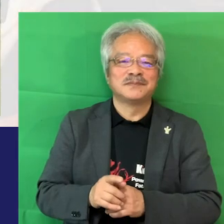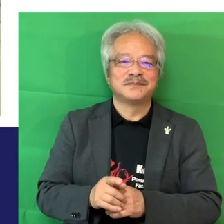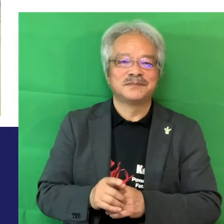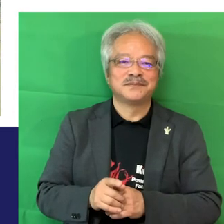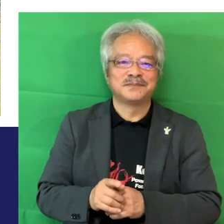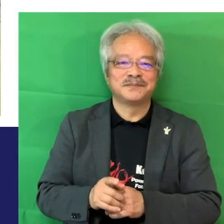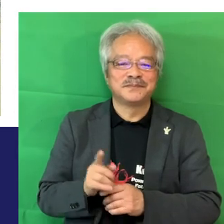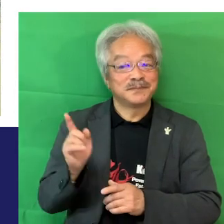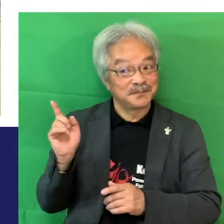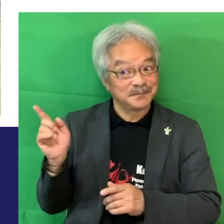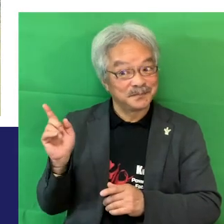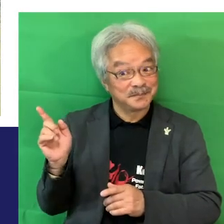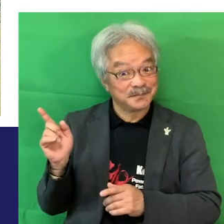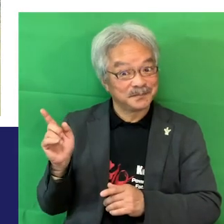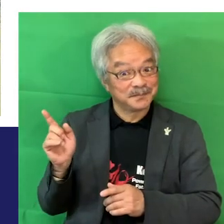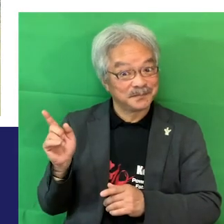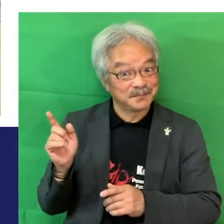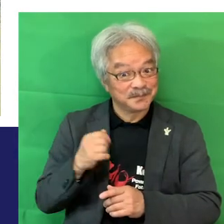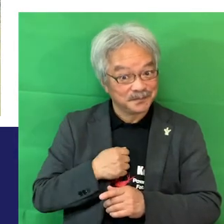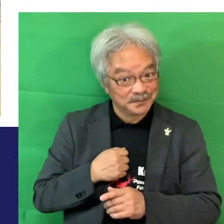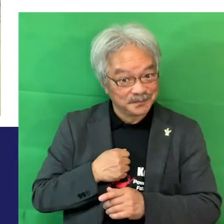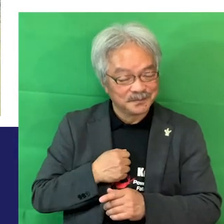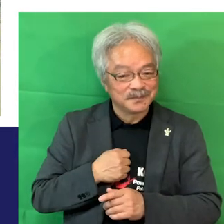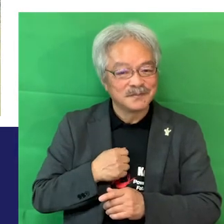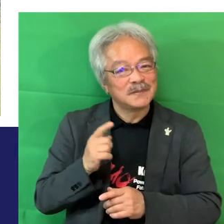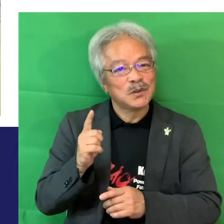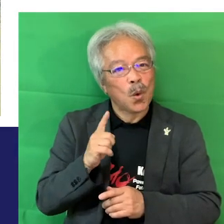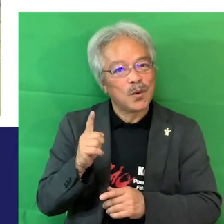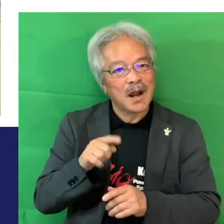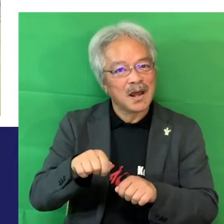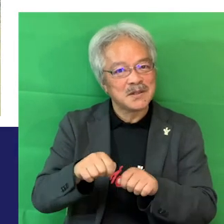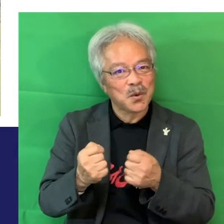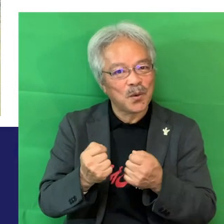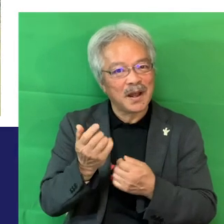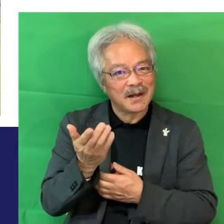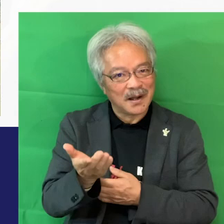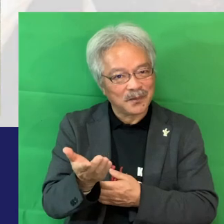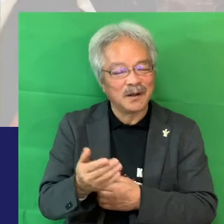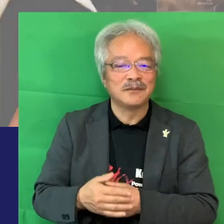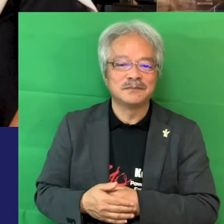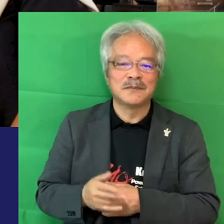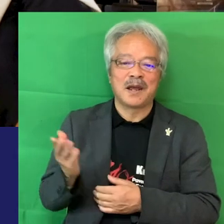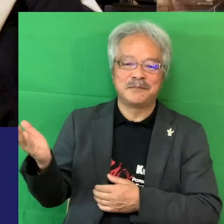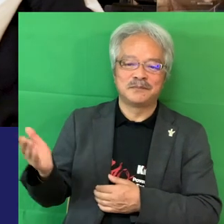してるのかザーサッカーはしてますが何が障害なのかっていうのはどうでしょう